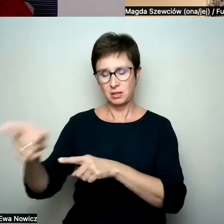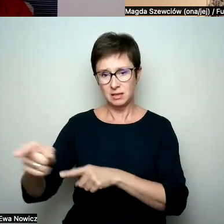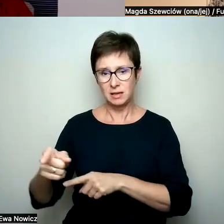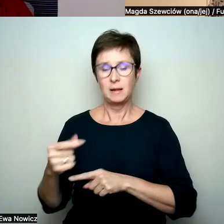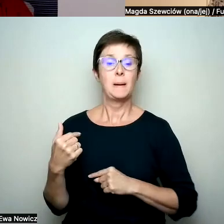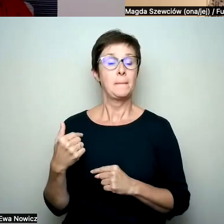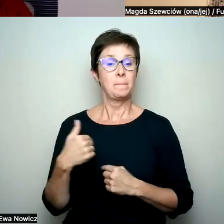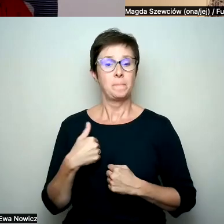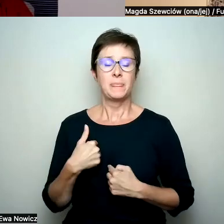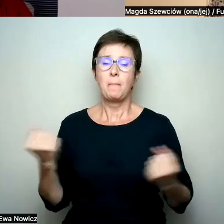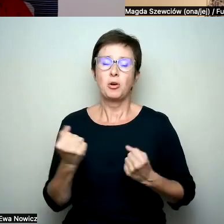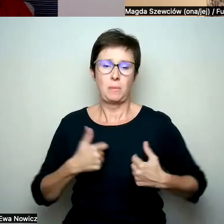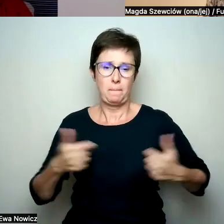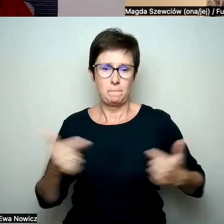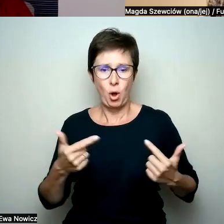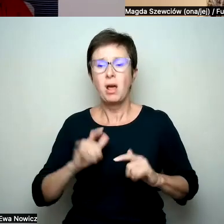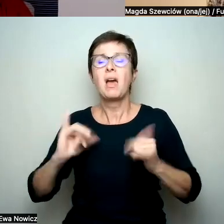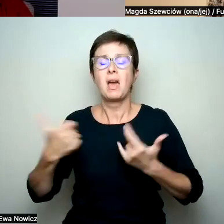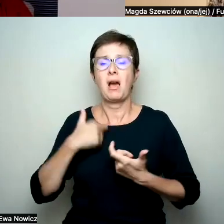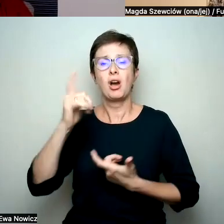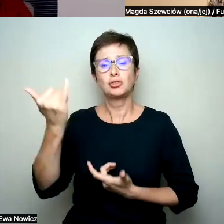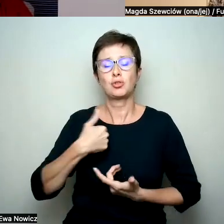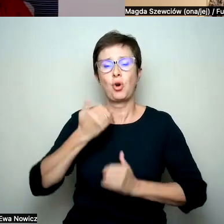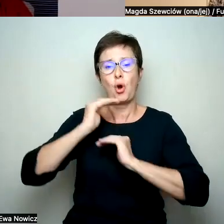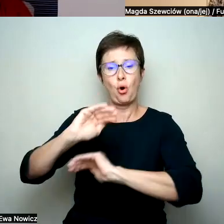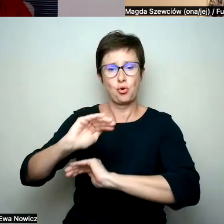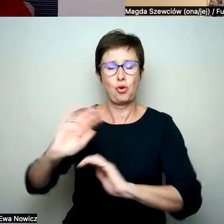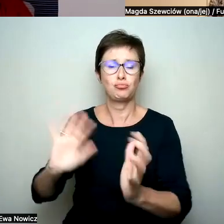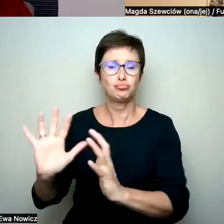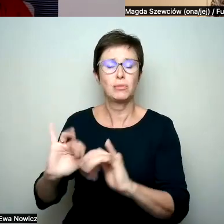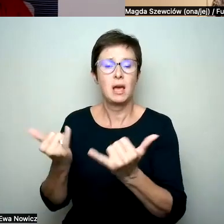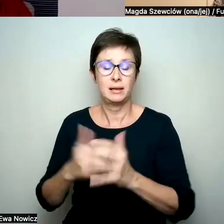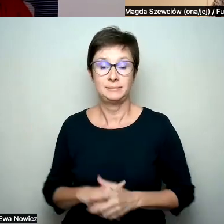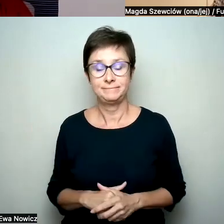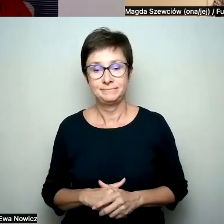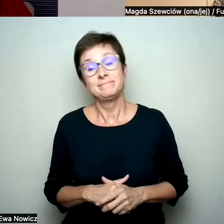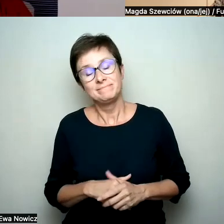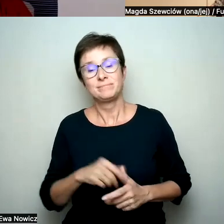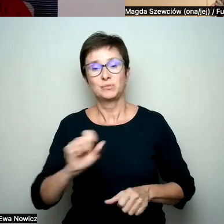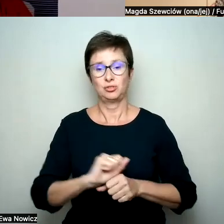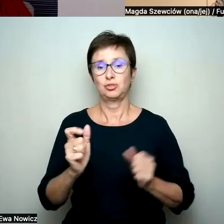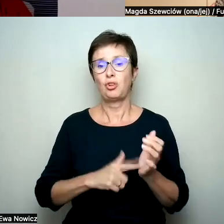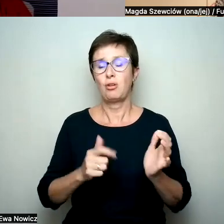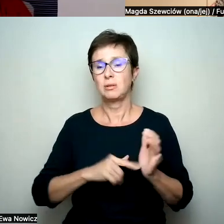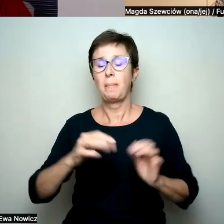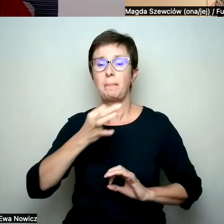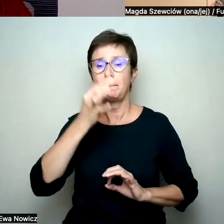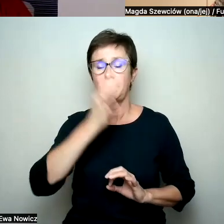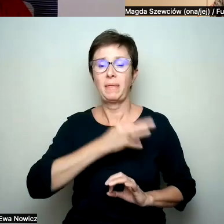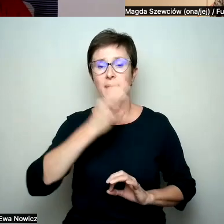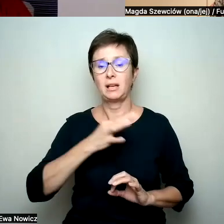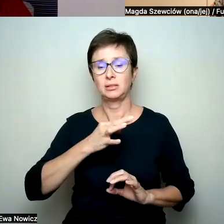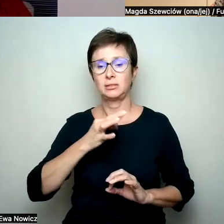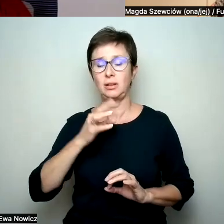boli, to jak je chronić? No i myślę sobie, że to też jest często pytanie rodziców dzieci